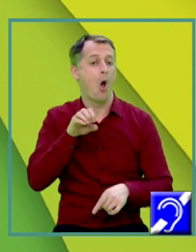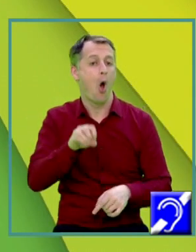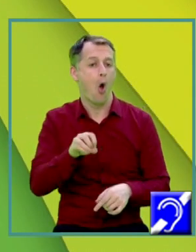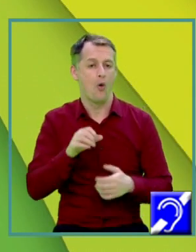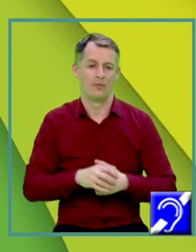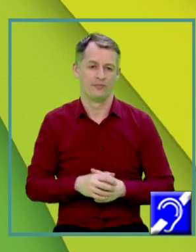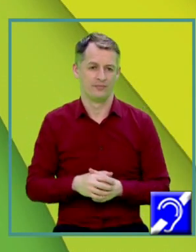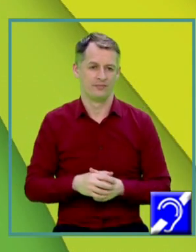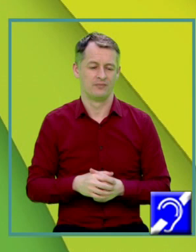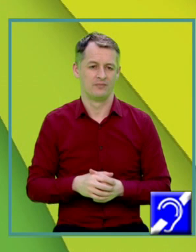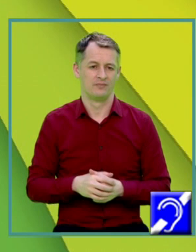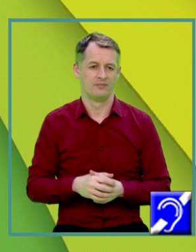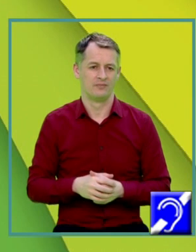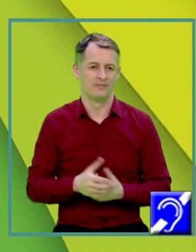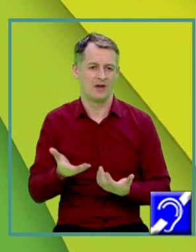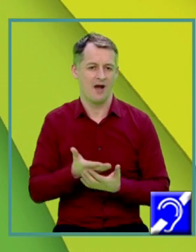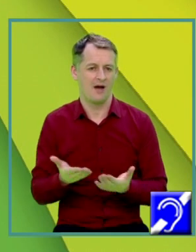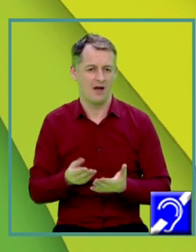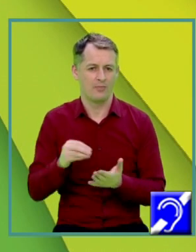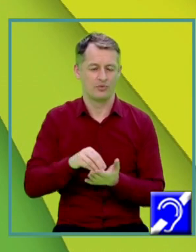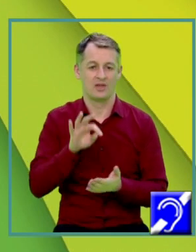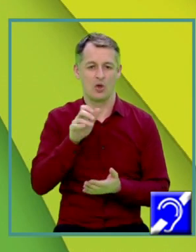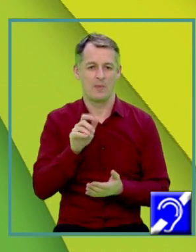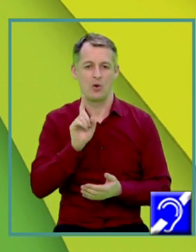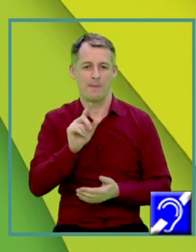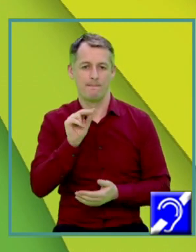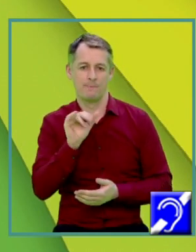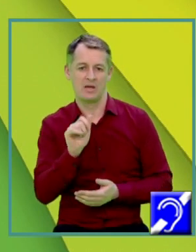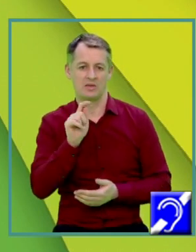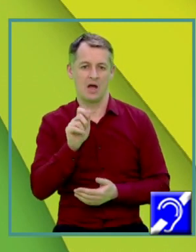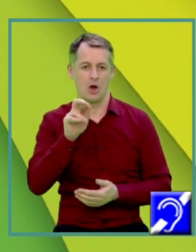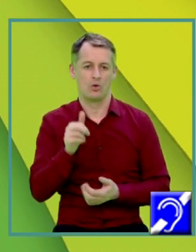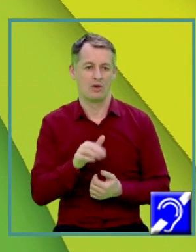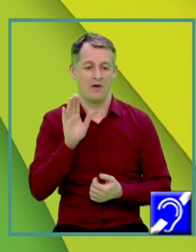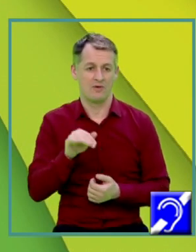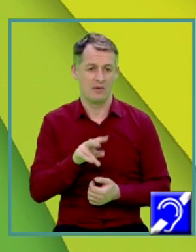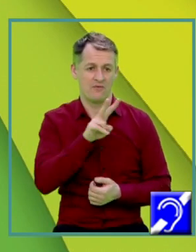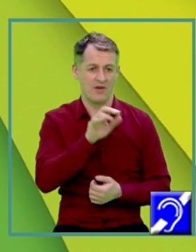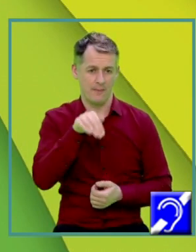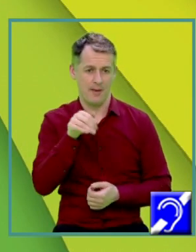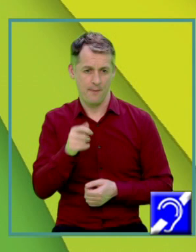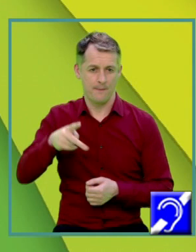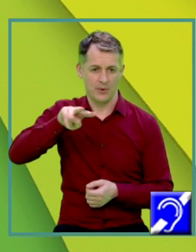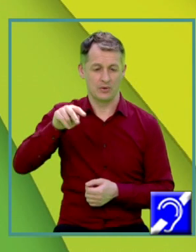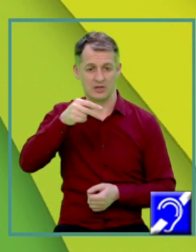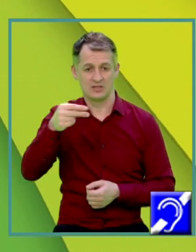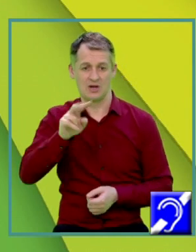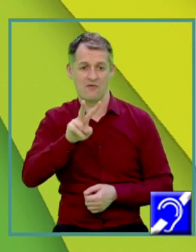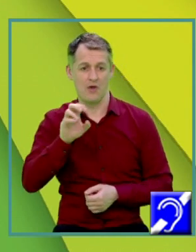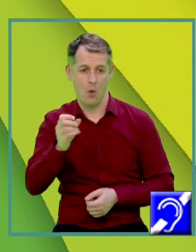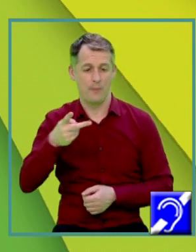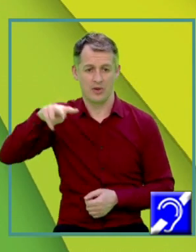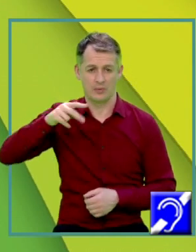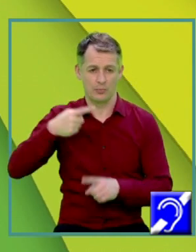În care am aplicat teorema lui Pitagora Și avem Vm pătrat egal cu Vo pătrat